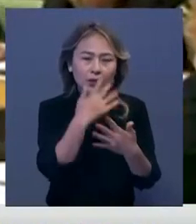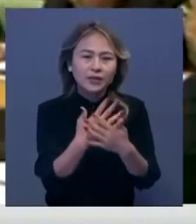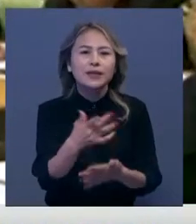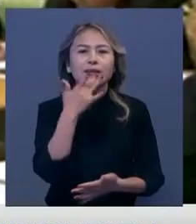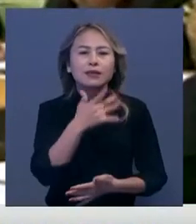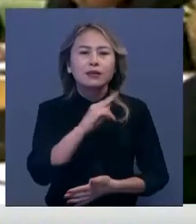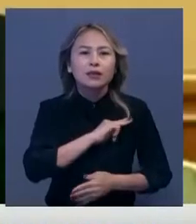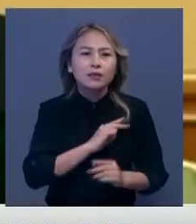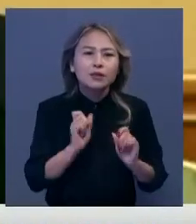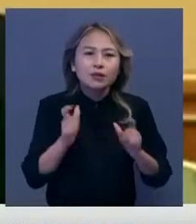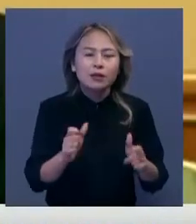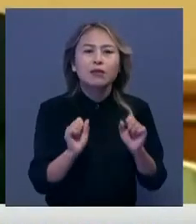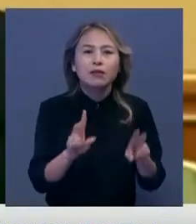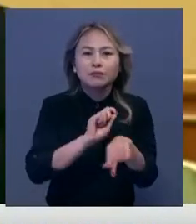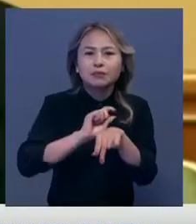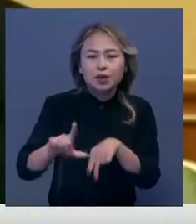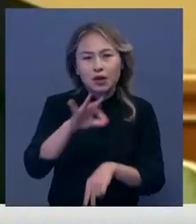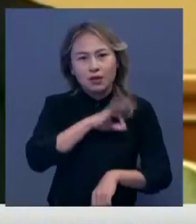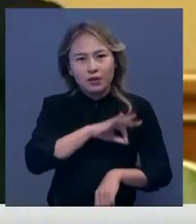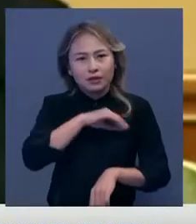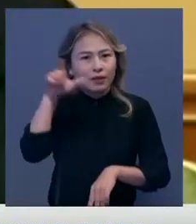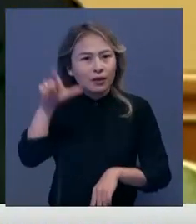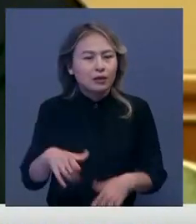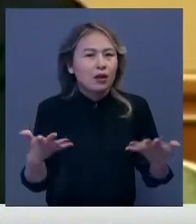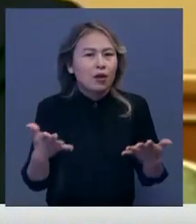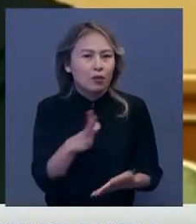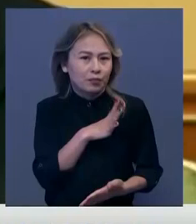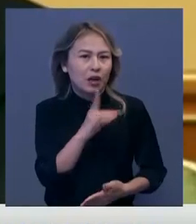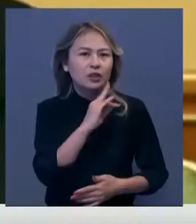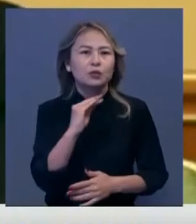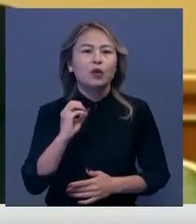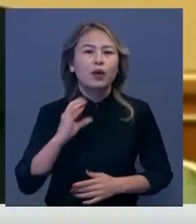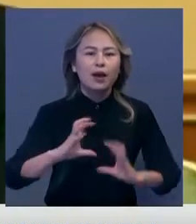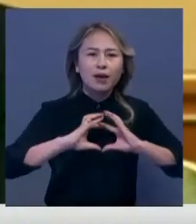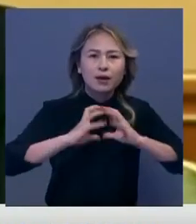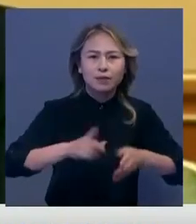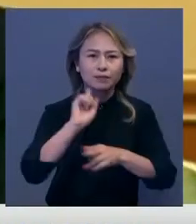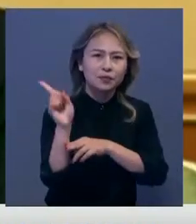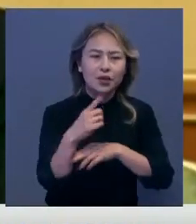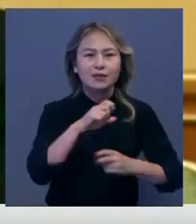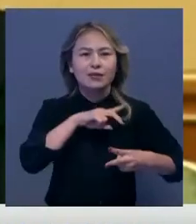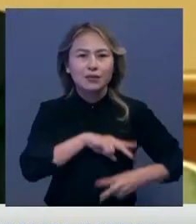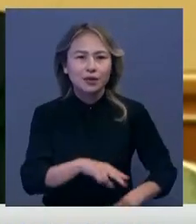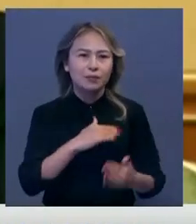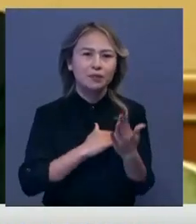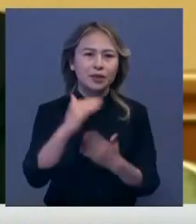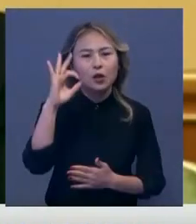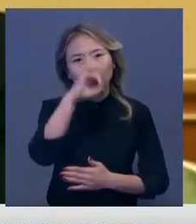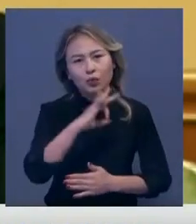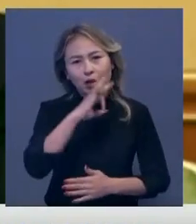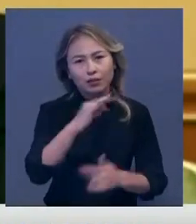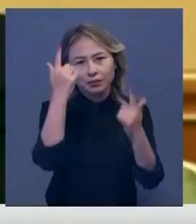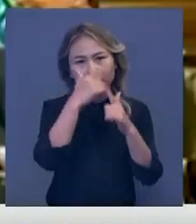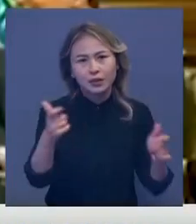көрірмен саяси қызметтің тиімділігін бағалап, Қасым Жомар Туқаевтың әлемдік аренадағы еңбегімен берейлі туралы